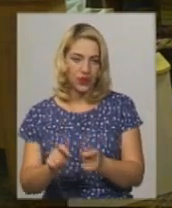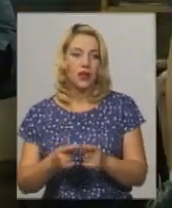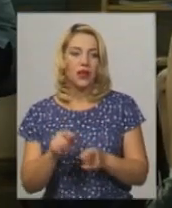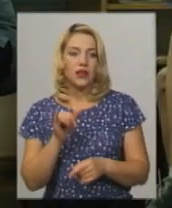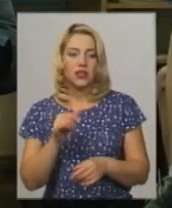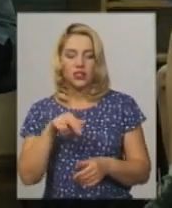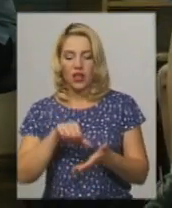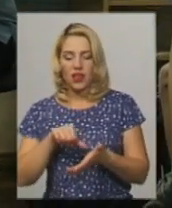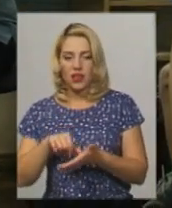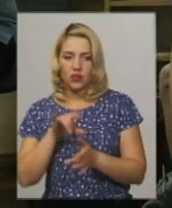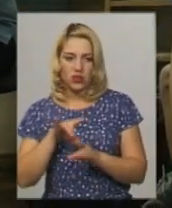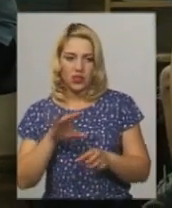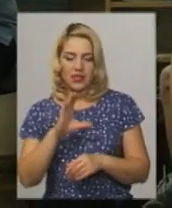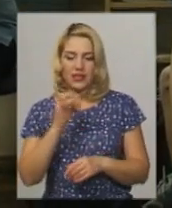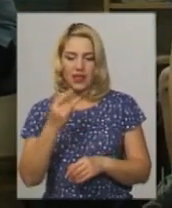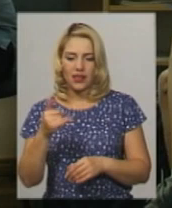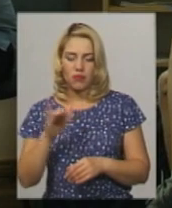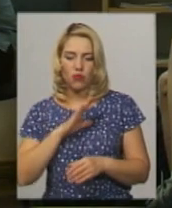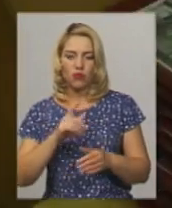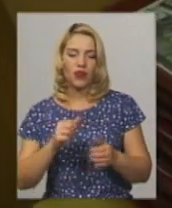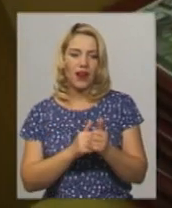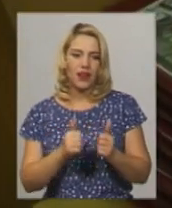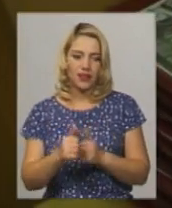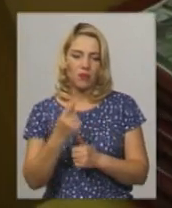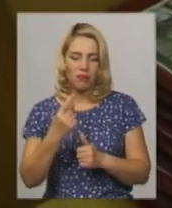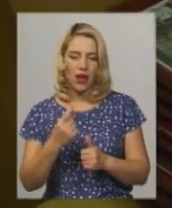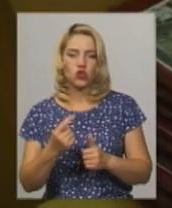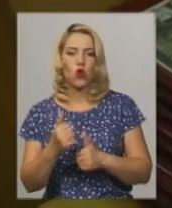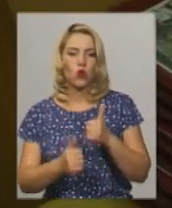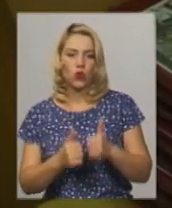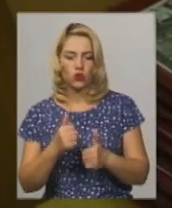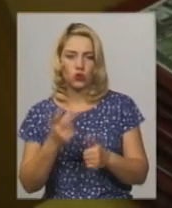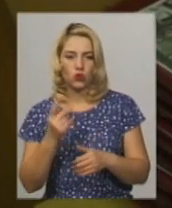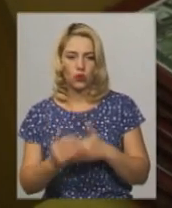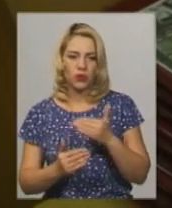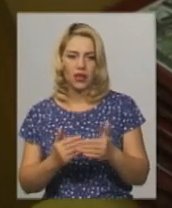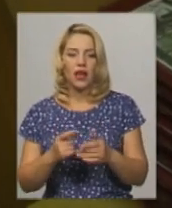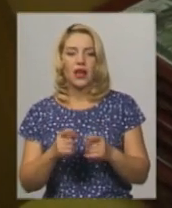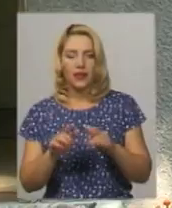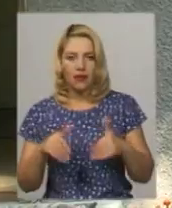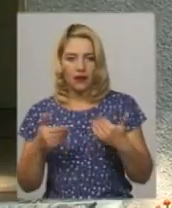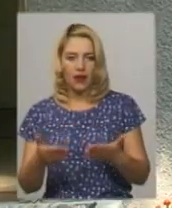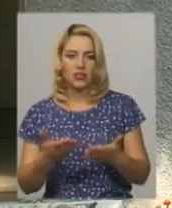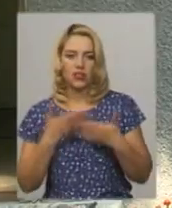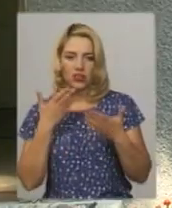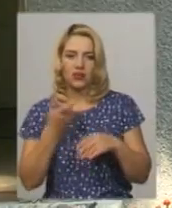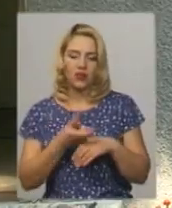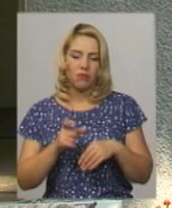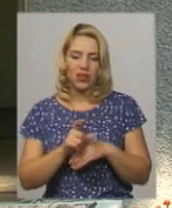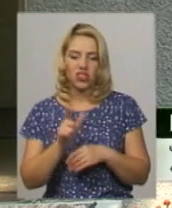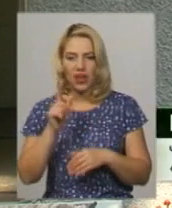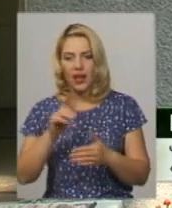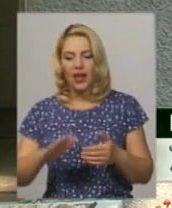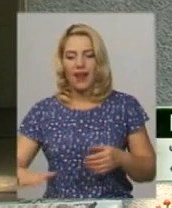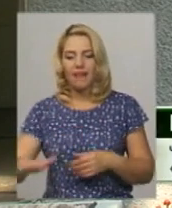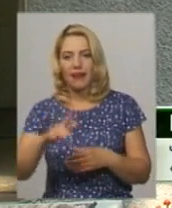розповідає, Сергій був лідером від першого конкурсу «Друге етапу». Радить учасникам читати більше краєзнавчої літератури. Дуже їм зараз цікавий